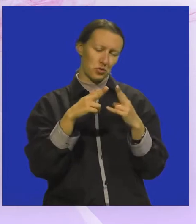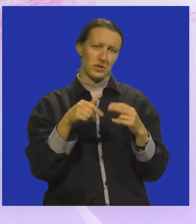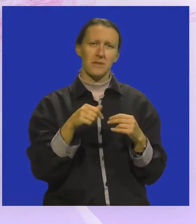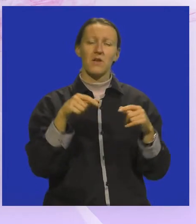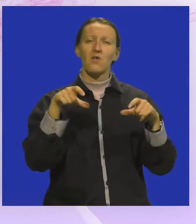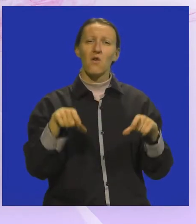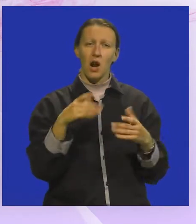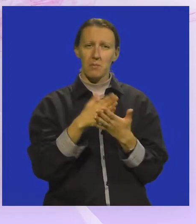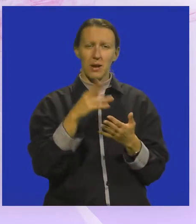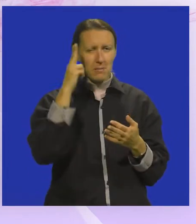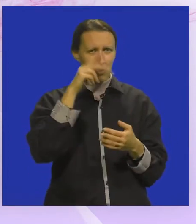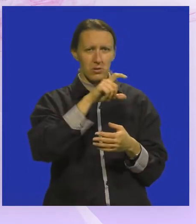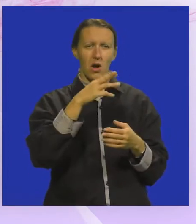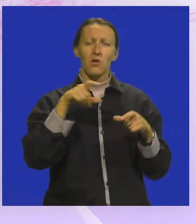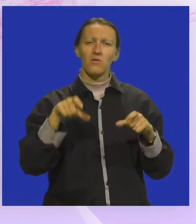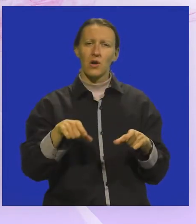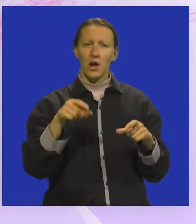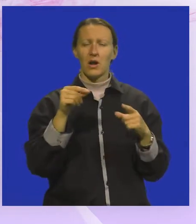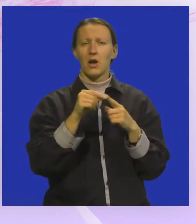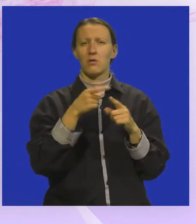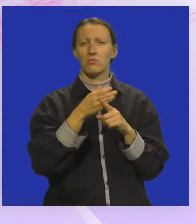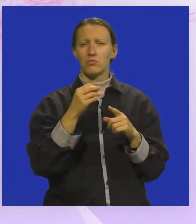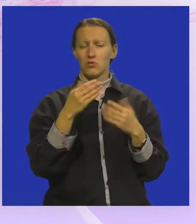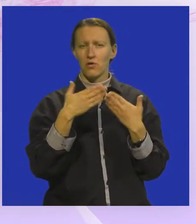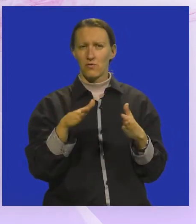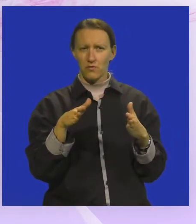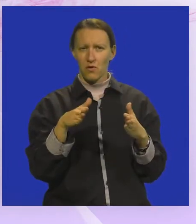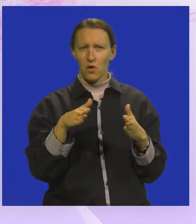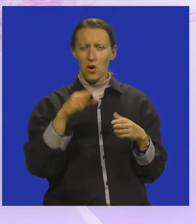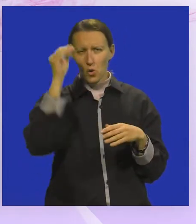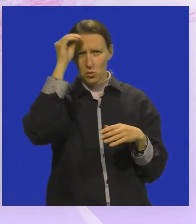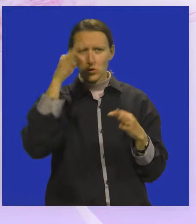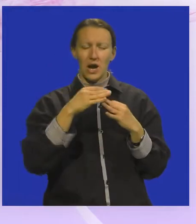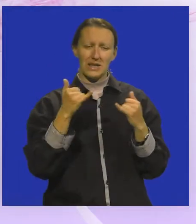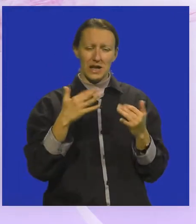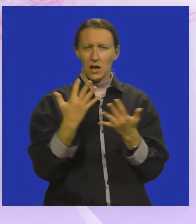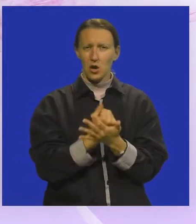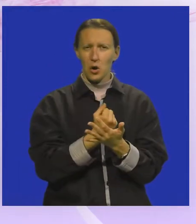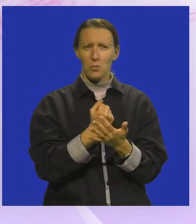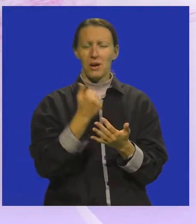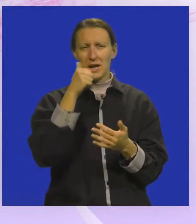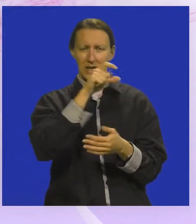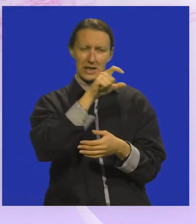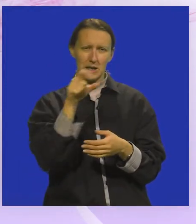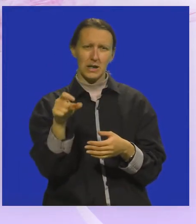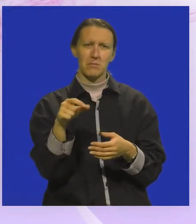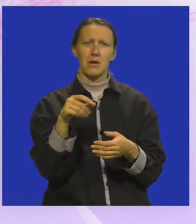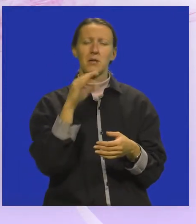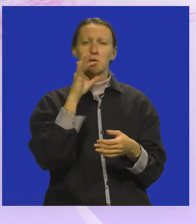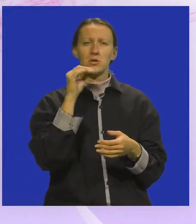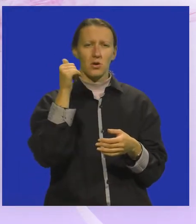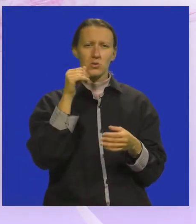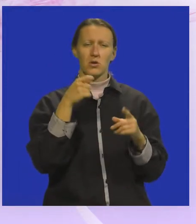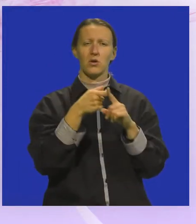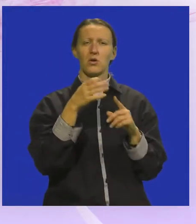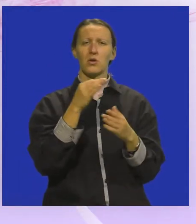Dvorana je do sada bila poznata kao dvorana Pučkog otvorenog učilišta Ante Babić, ali sad je dobila značajno ime. Priča o gospodinu